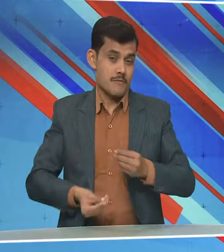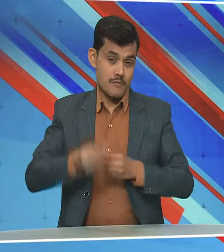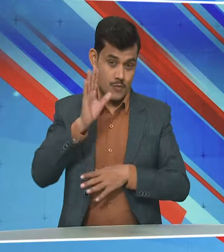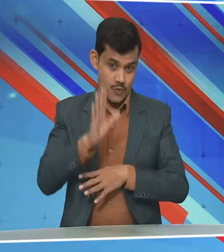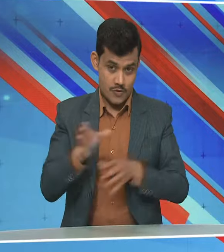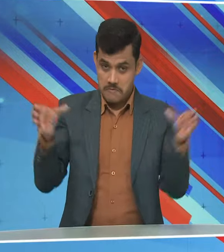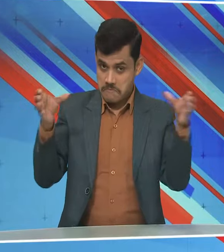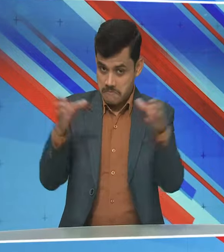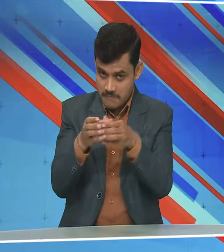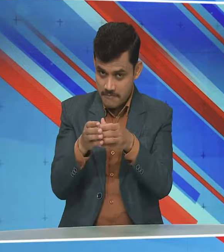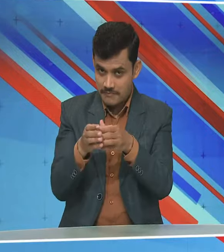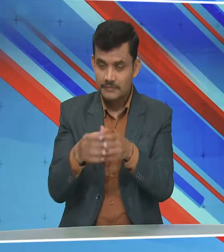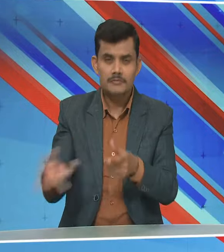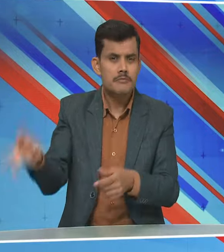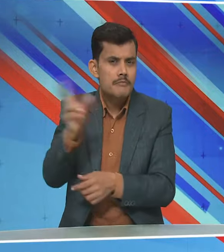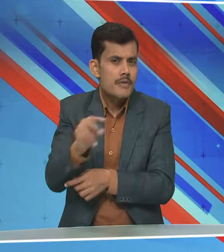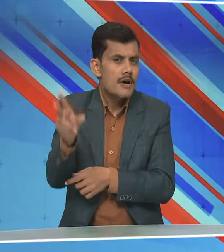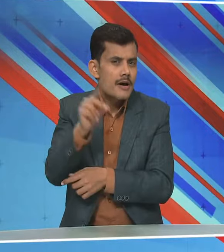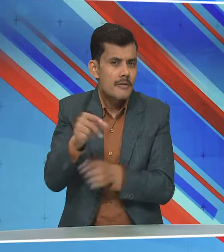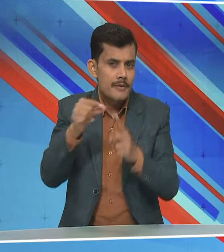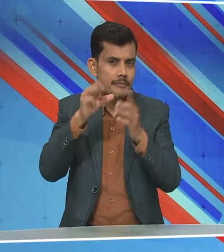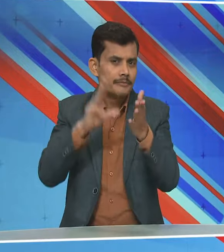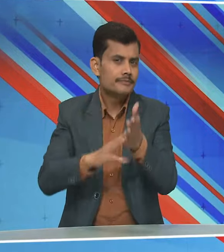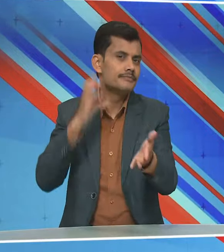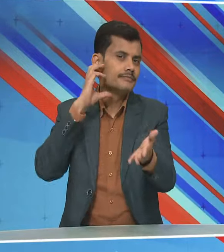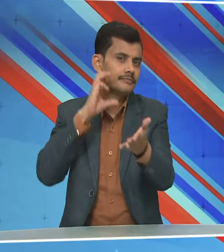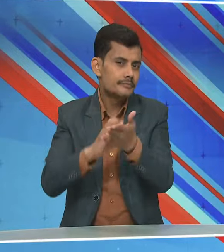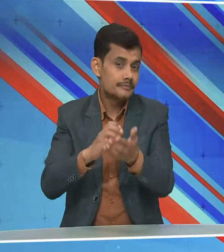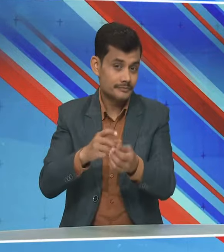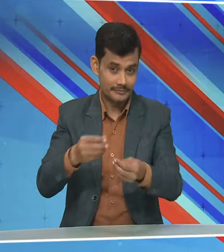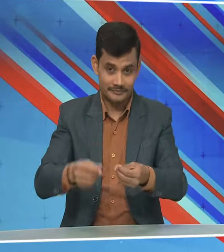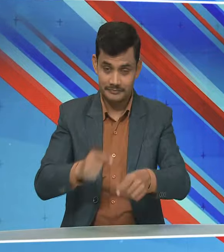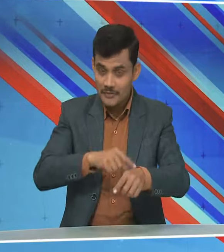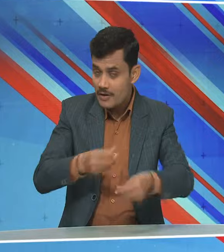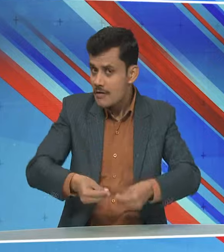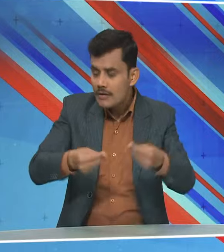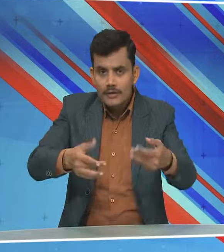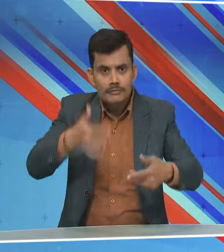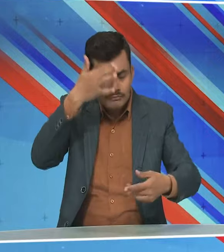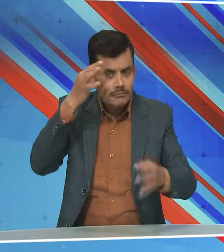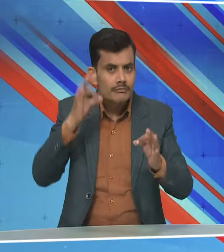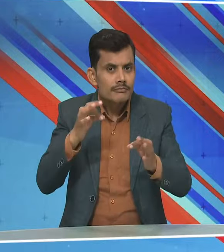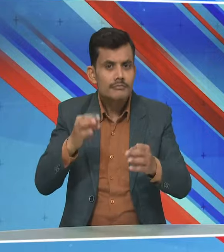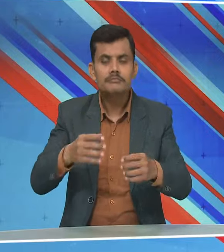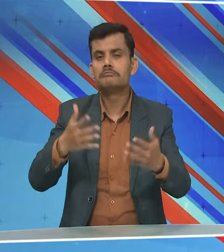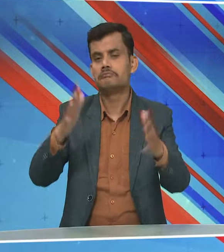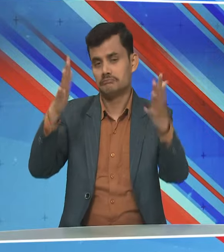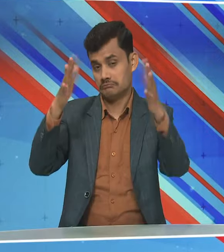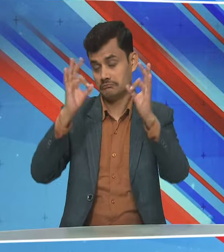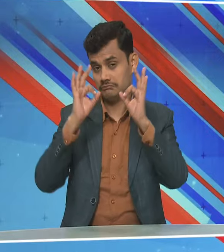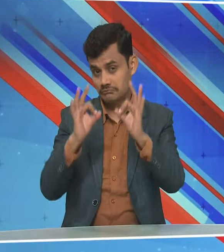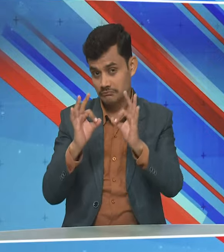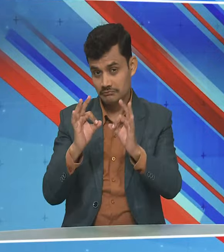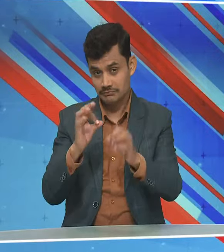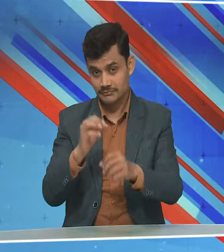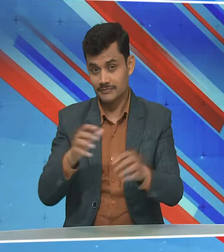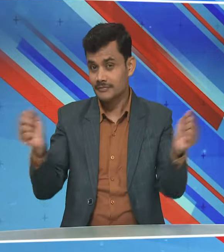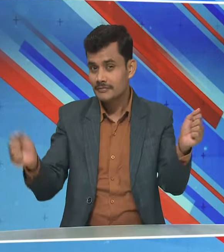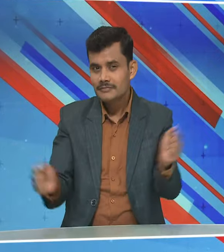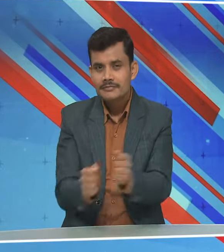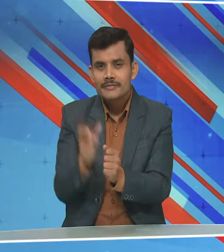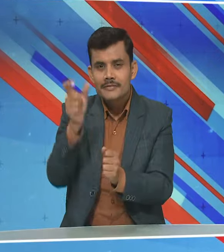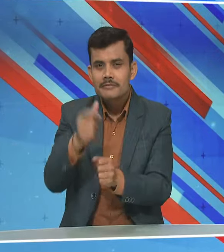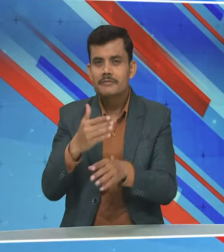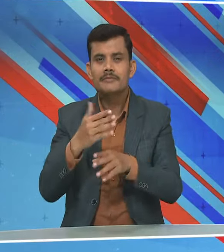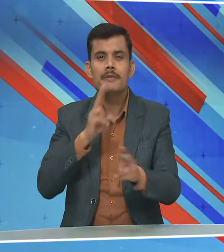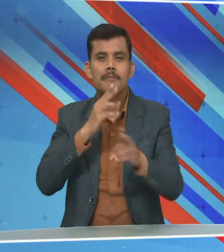प्रत्निधी मंडल के सदस्ये लगातार प्रधान मंत्री मोदी द्वारा दिये गए इस सुनहरे आवसर की प्रिशंसा कर रहे हैं. हमारे संभाता के